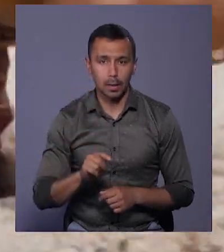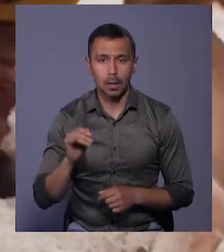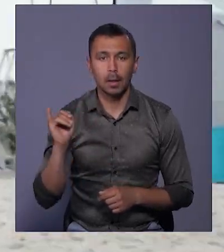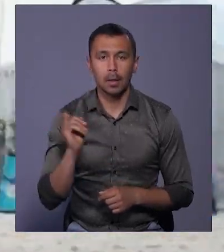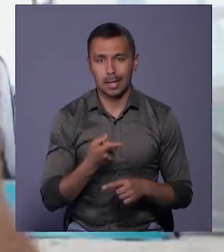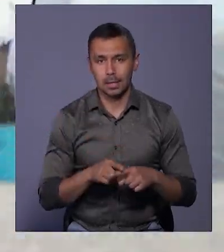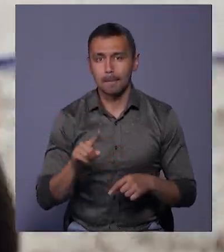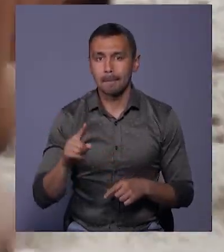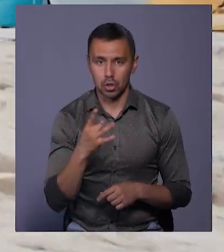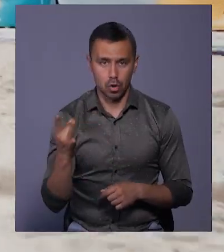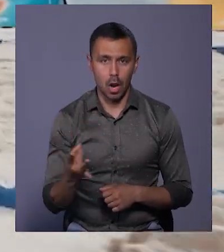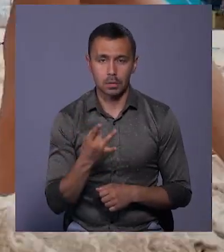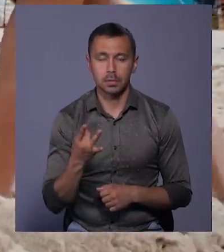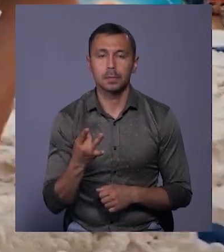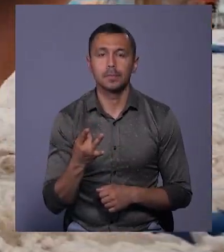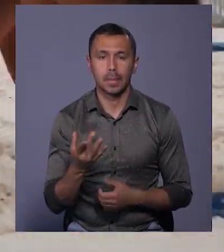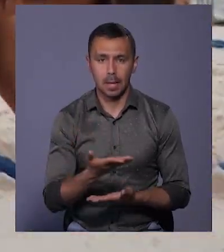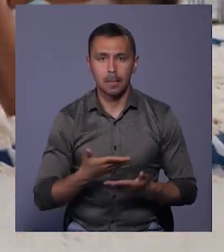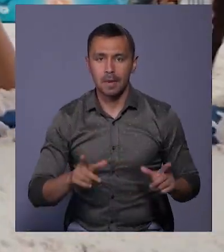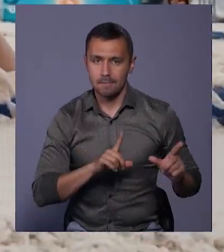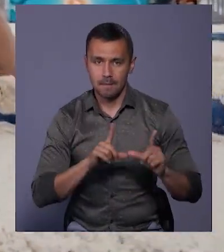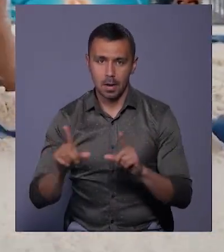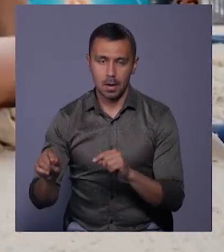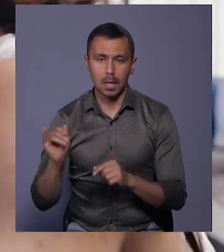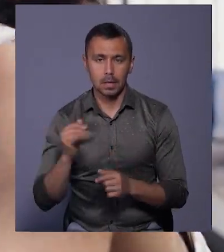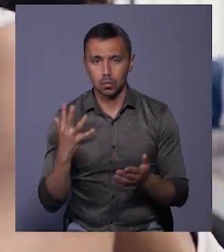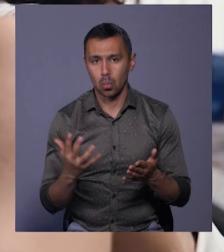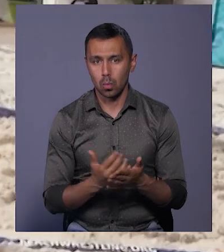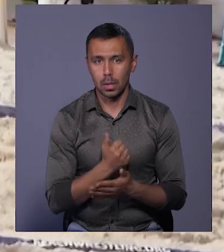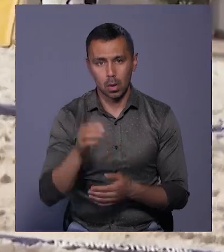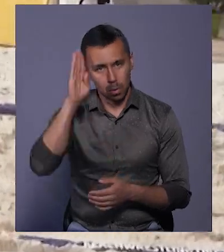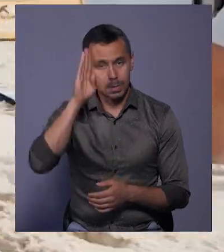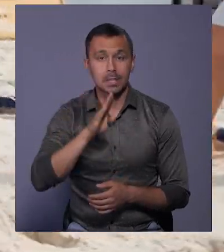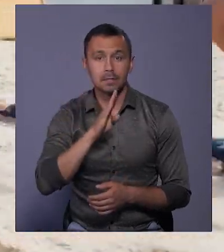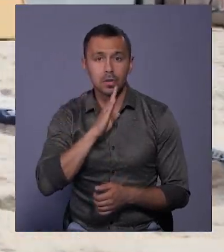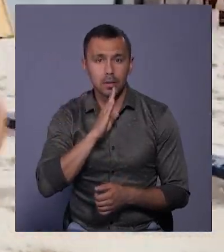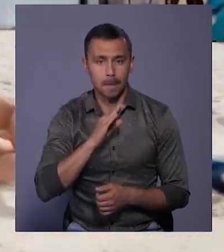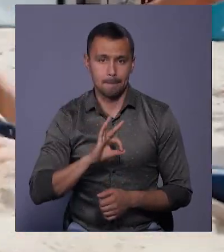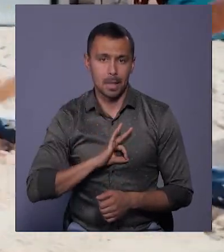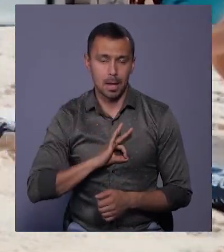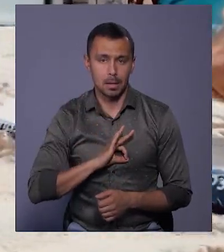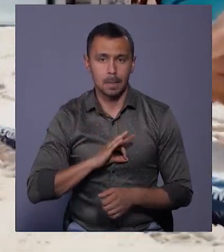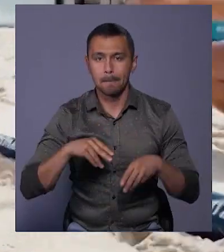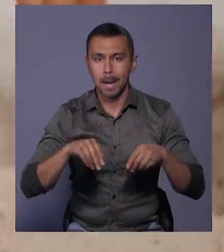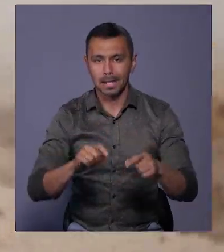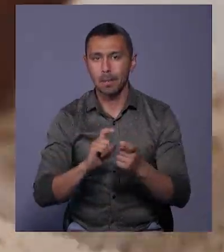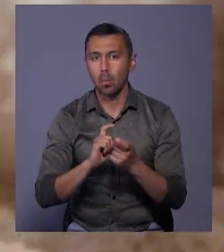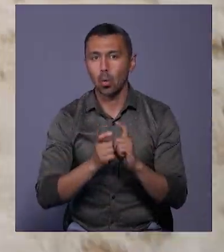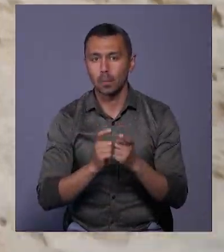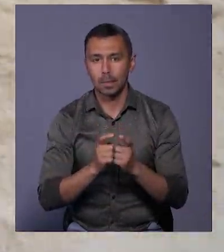І це перший раз ми виїхали і здобули хлопці, дівчата медалі. У пляжній боротьбі